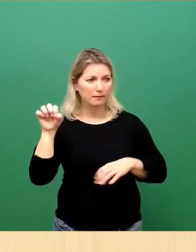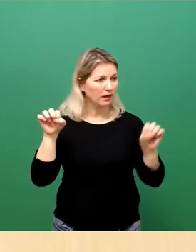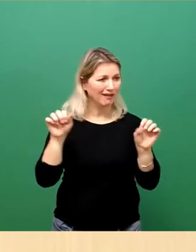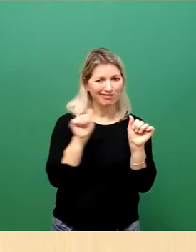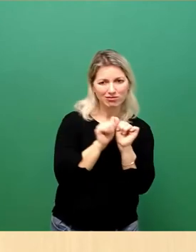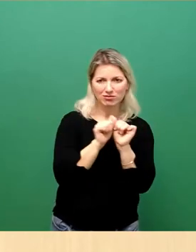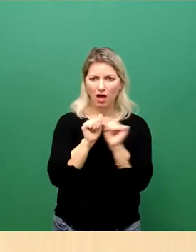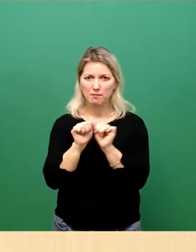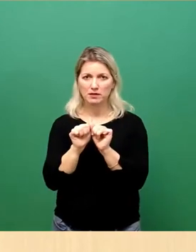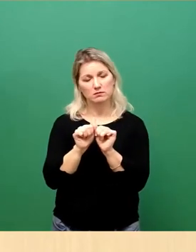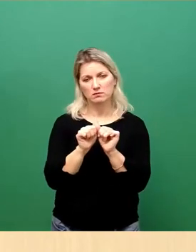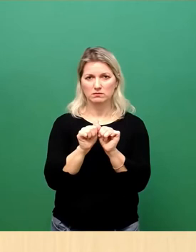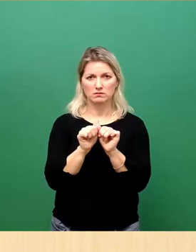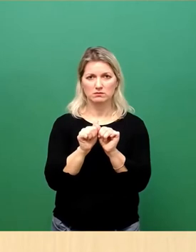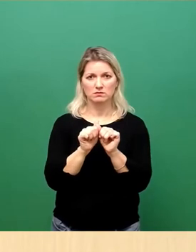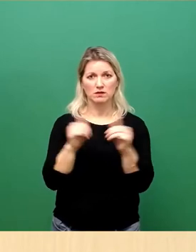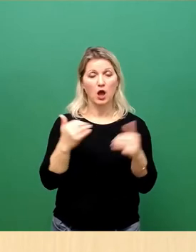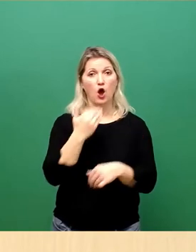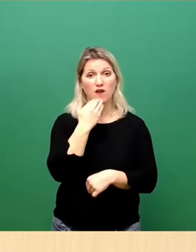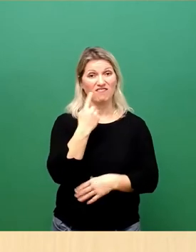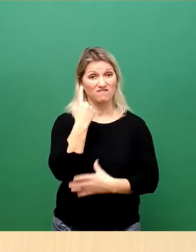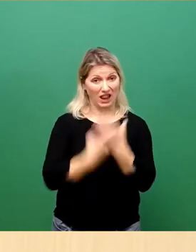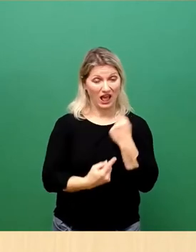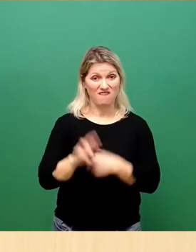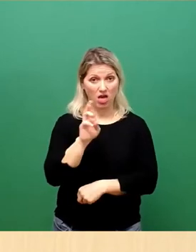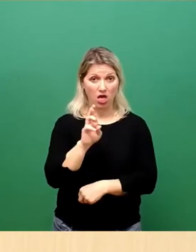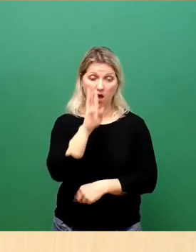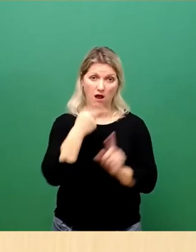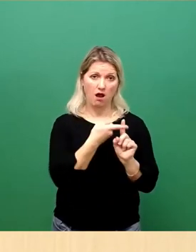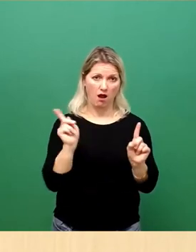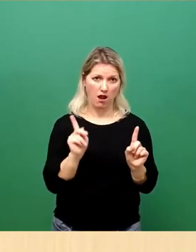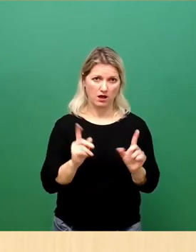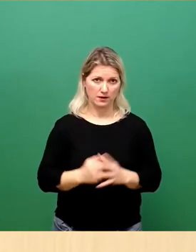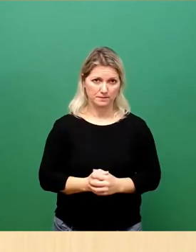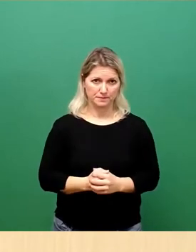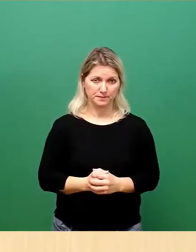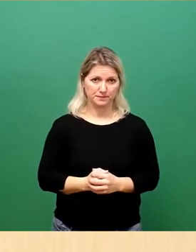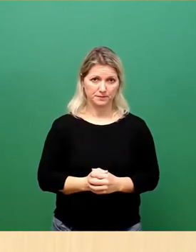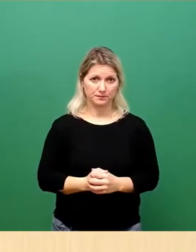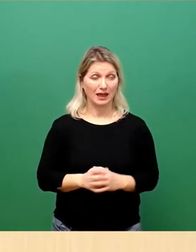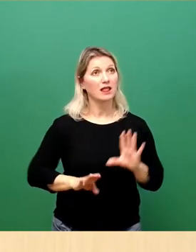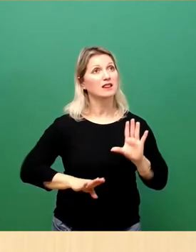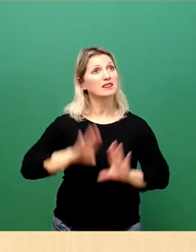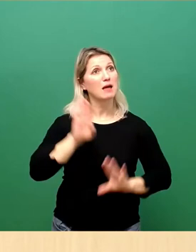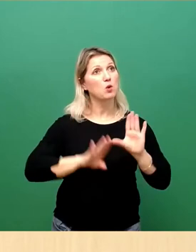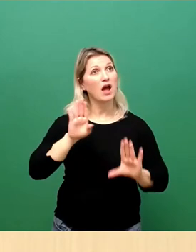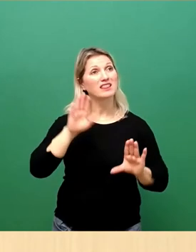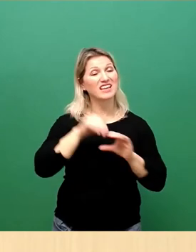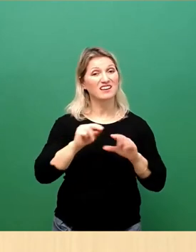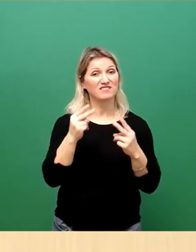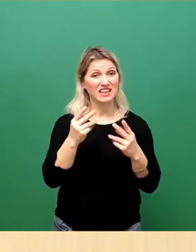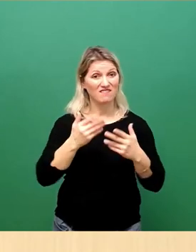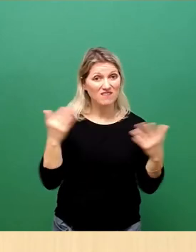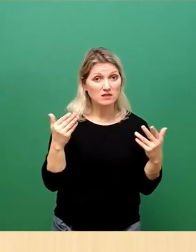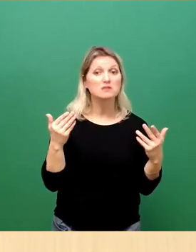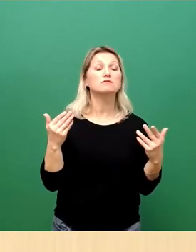Verlierer sind dann alle. Ein wesentlicher Bestandteil der Demokratie ist das Finden von Kompromissen.